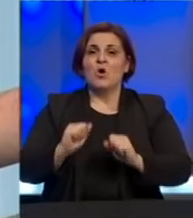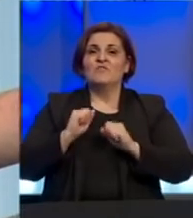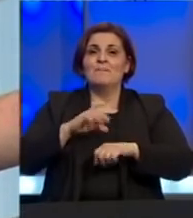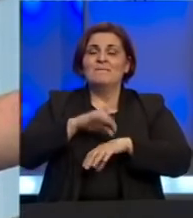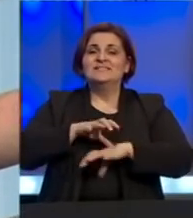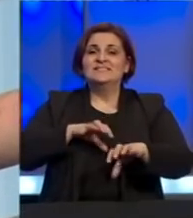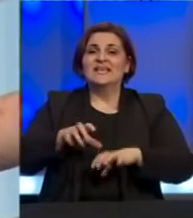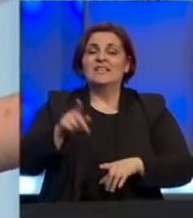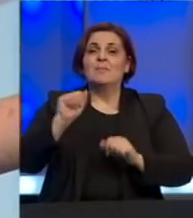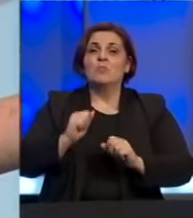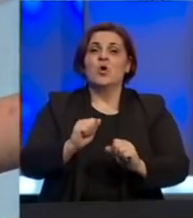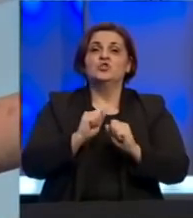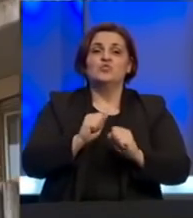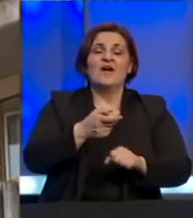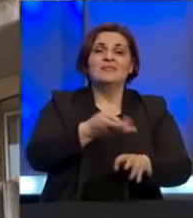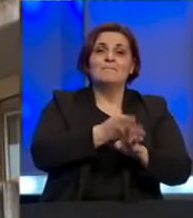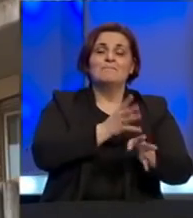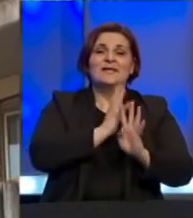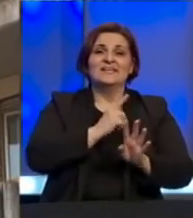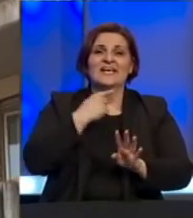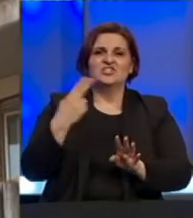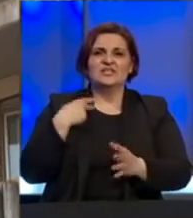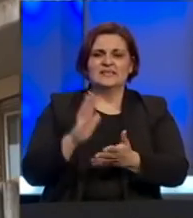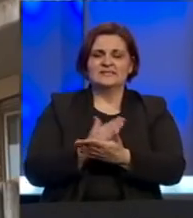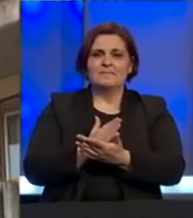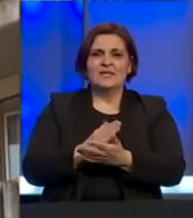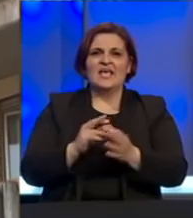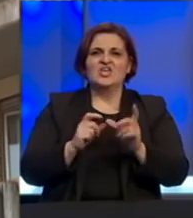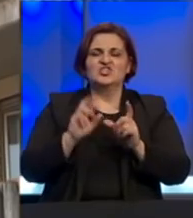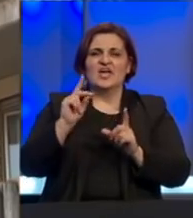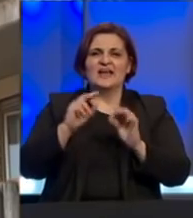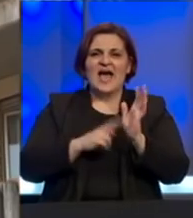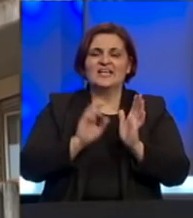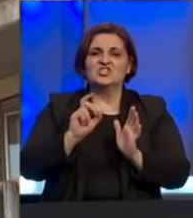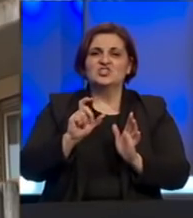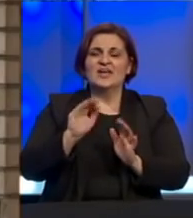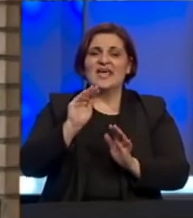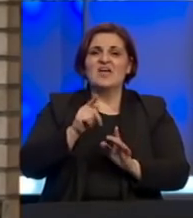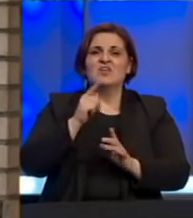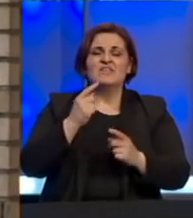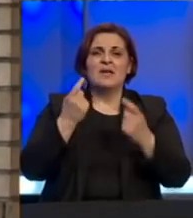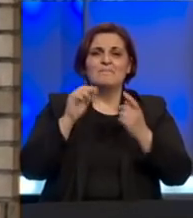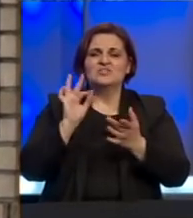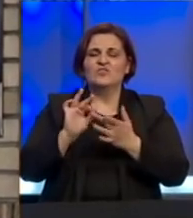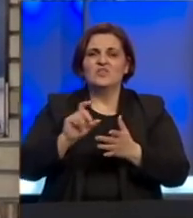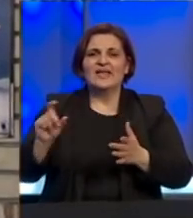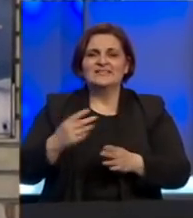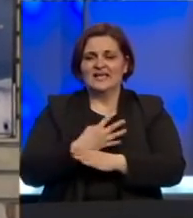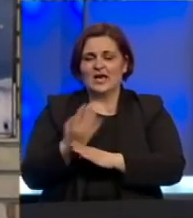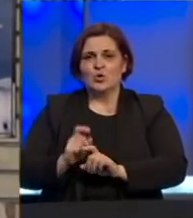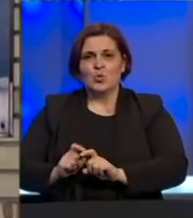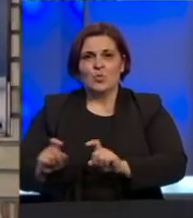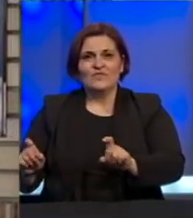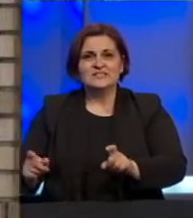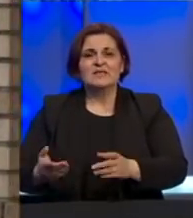medicinare da bi oni mogli čuvati pacijente, kaže nadležni entitetski minister Alan Šeranić, najavljujući njihovo masovno testiranje na COVID-19